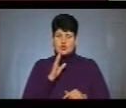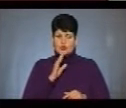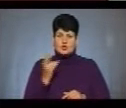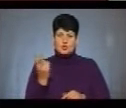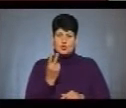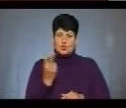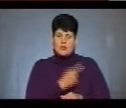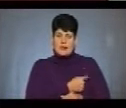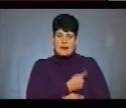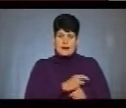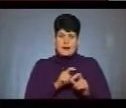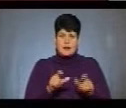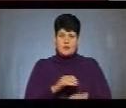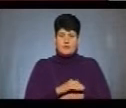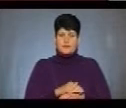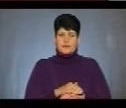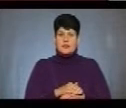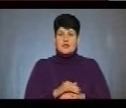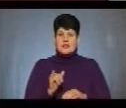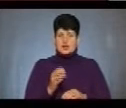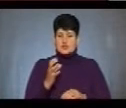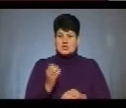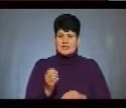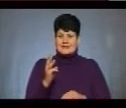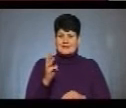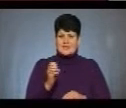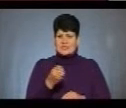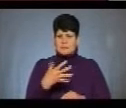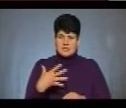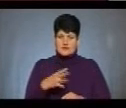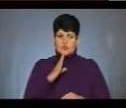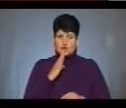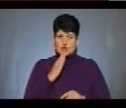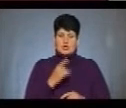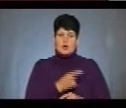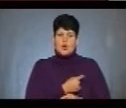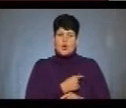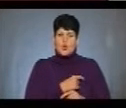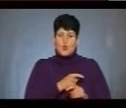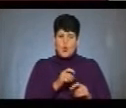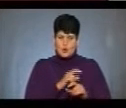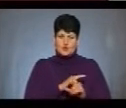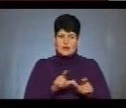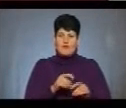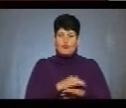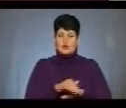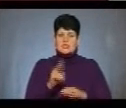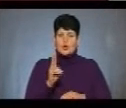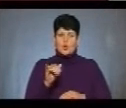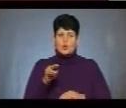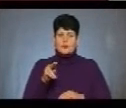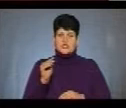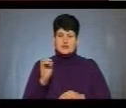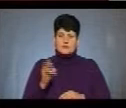Тернопільської міської лікарні на вулиці Замковій, і ще 315 – у жіночій консультації на вулиці Купчинського. Про це повідомила заступниця